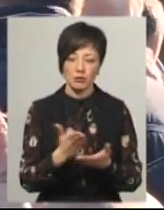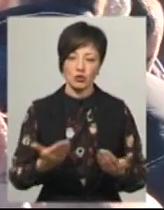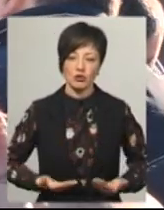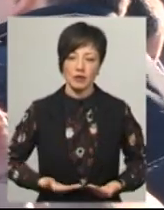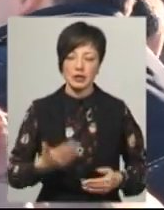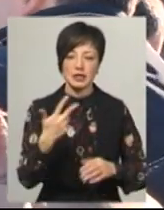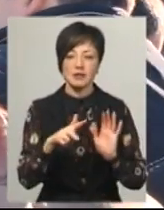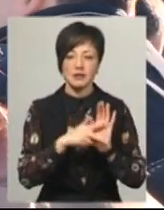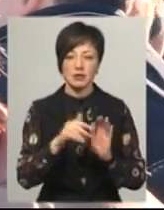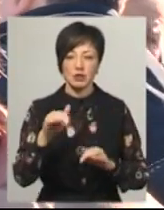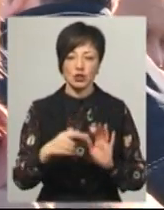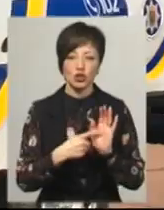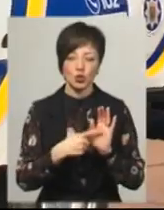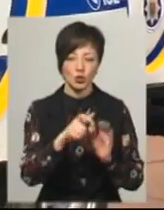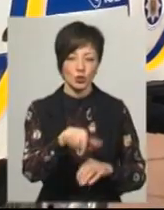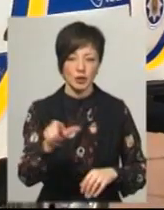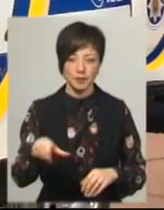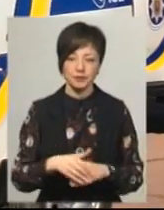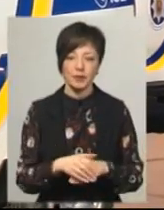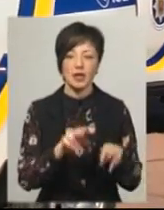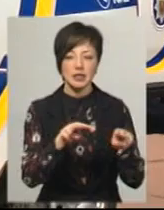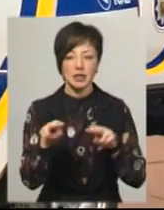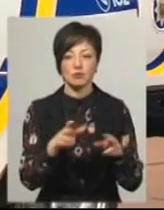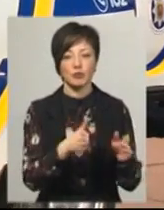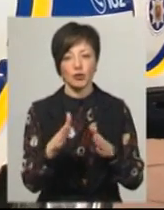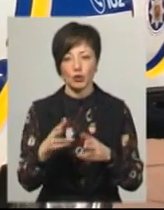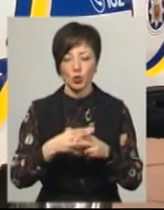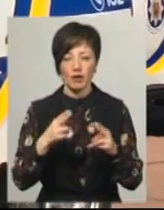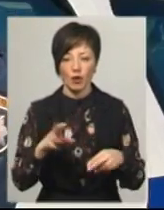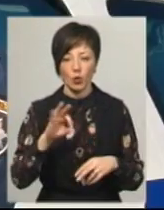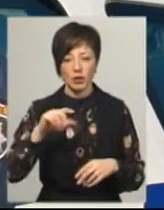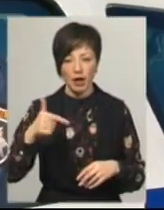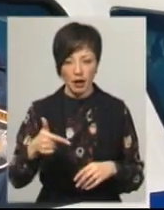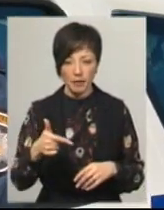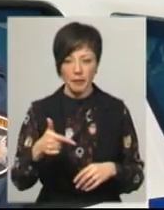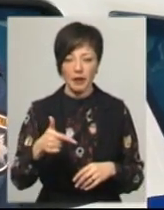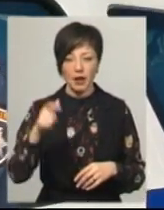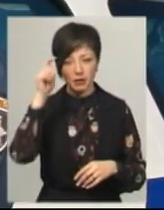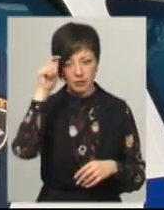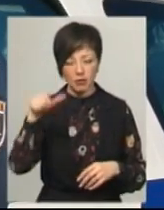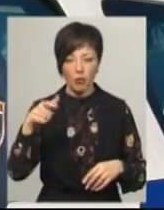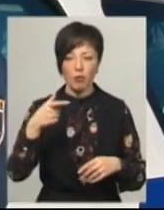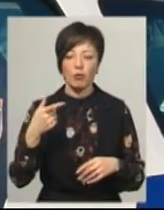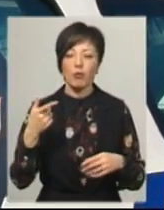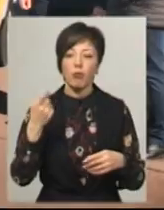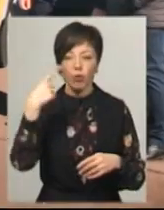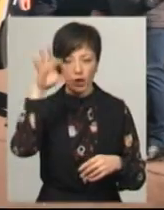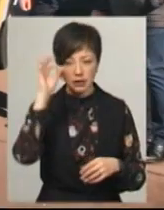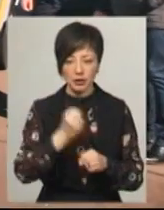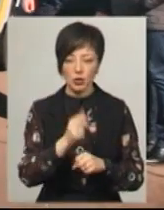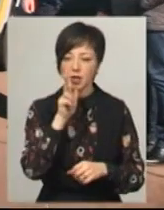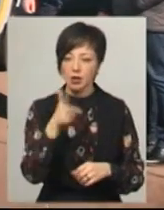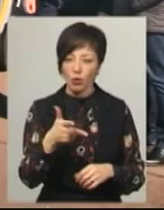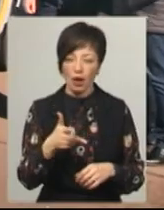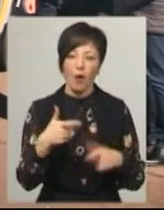38 тисяч 600 жителів. Стежатиме за правопорядком у Донайвецькій ОТГ Богдан Бойко. Каже, у поліції працює три роки. Як